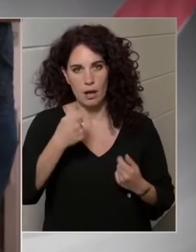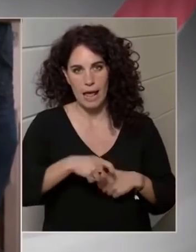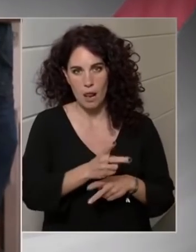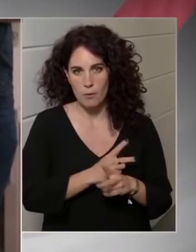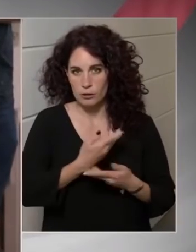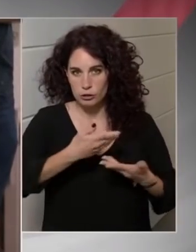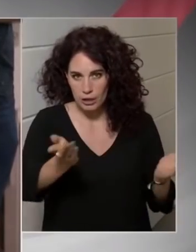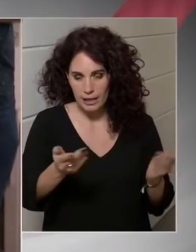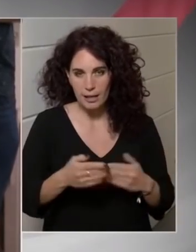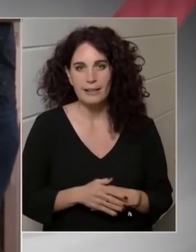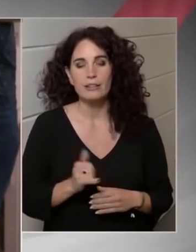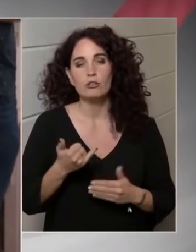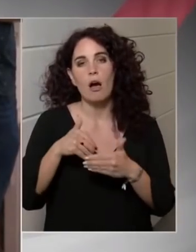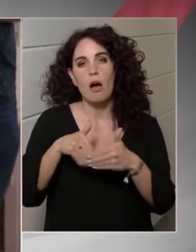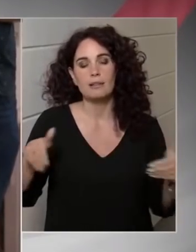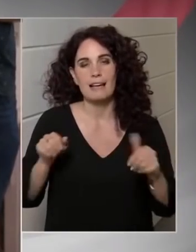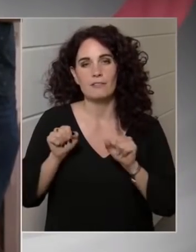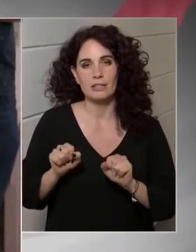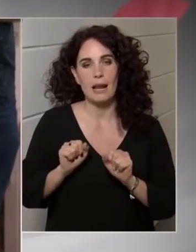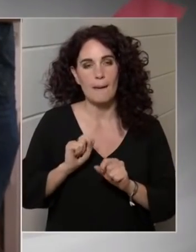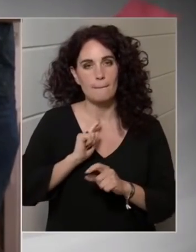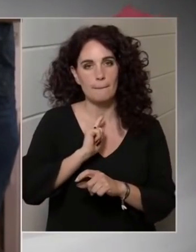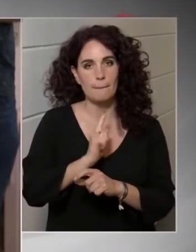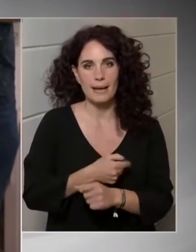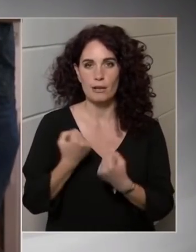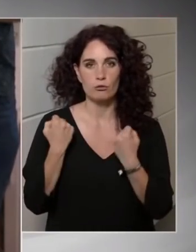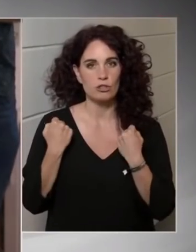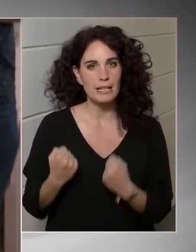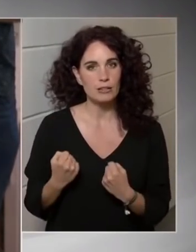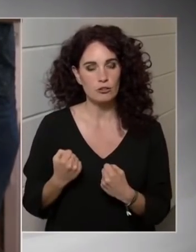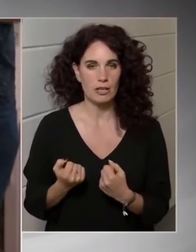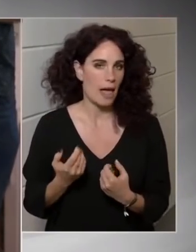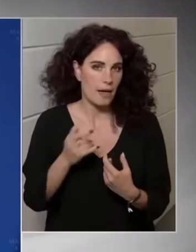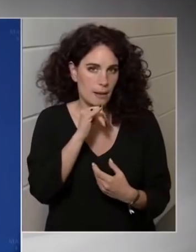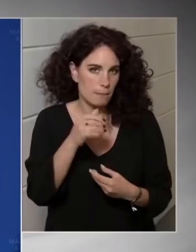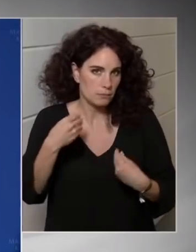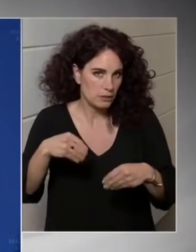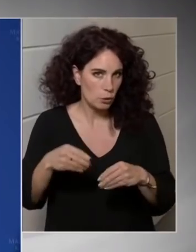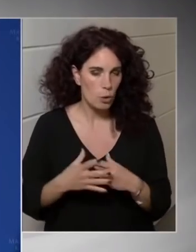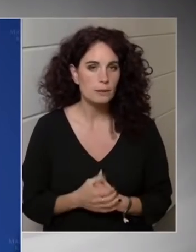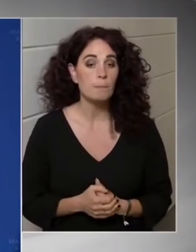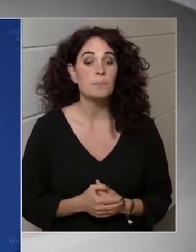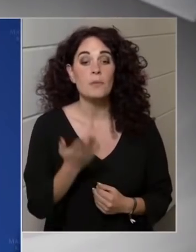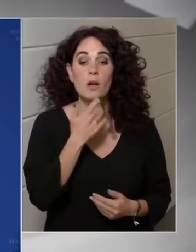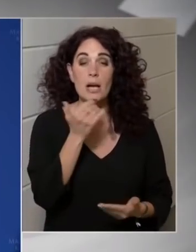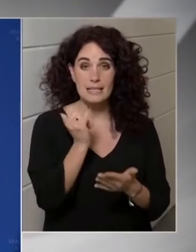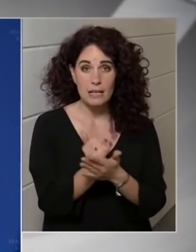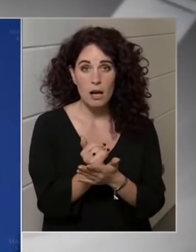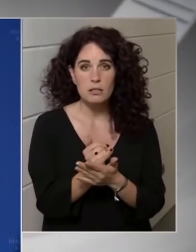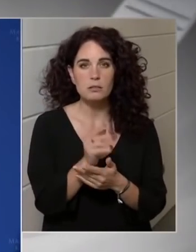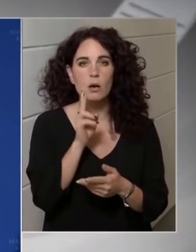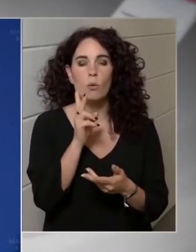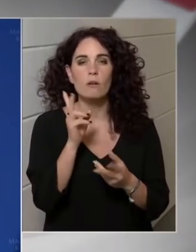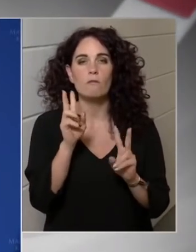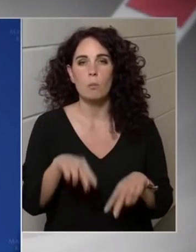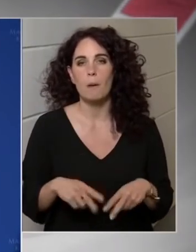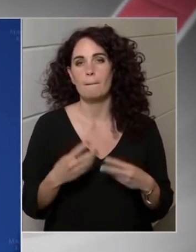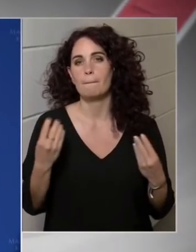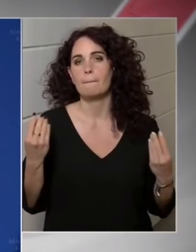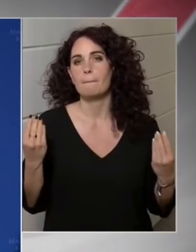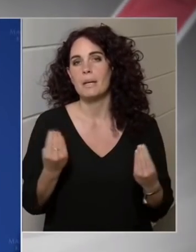is említette, hogy a határvédelem megerősítését sem látják most indokoltnak. Hogyha ez így van, akkor tulajdonképpen mi